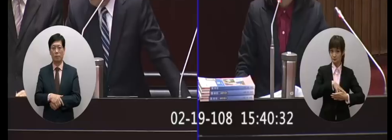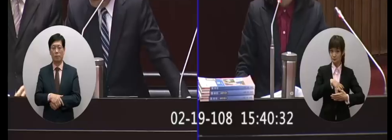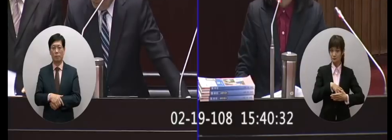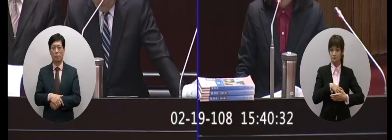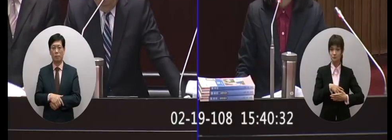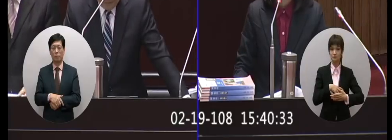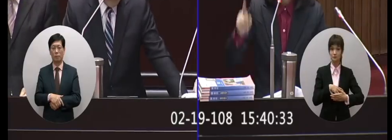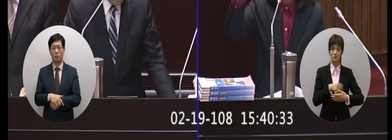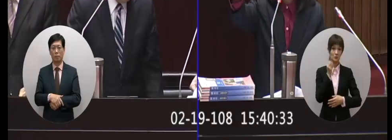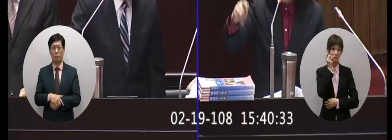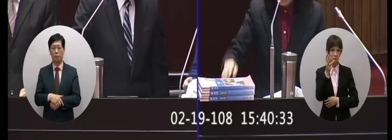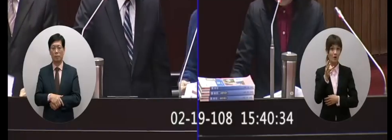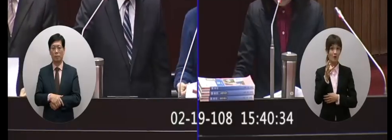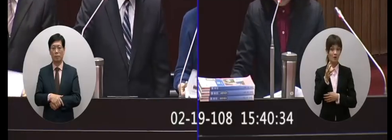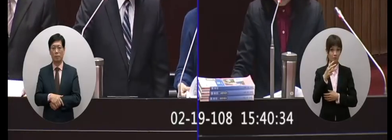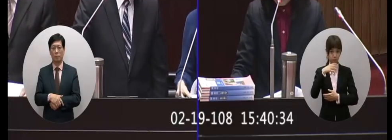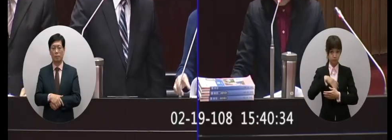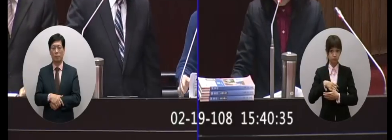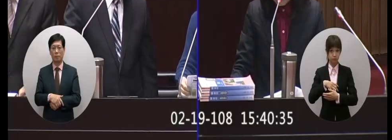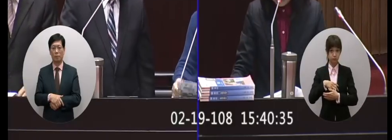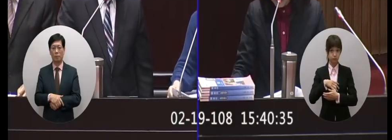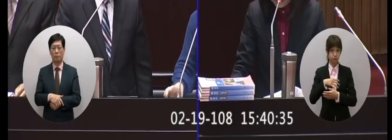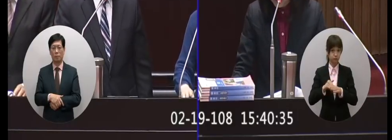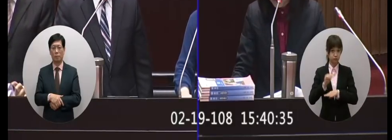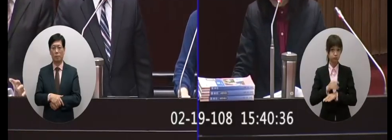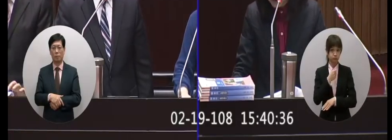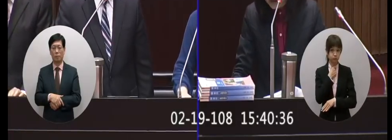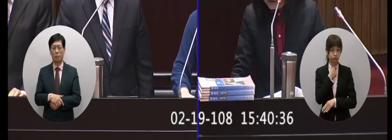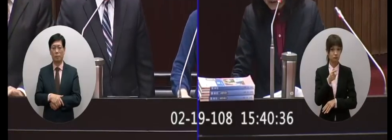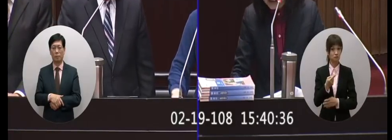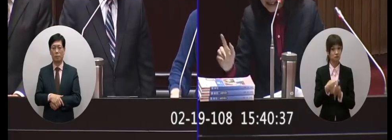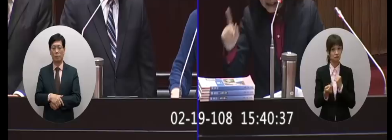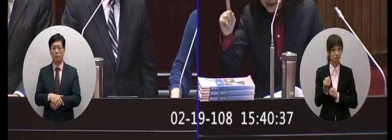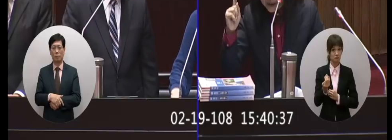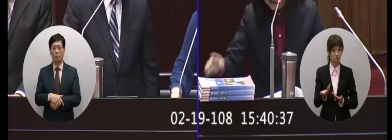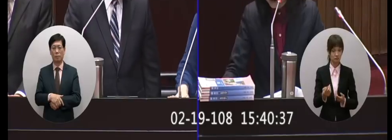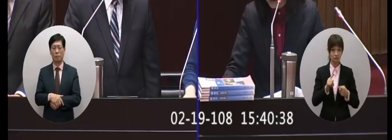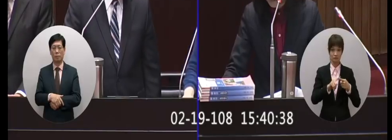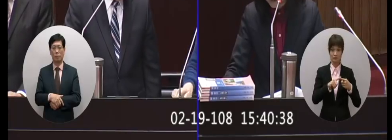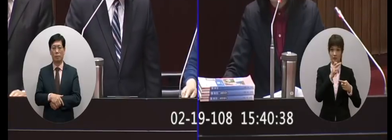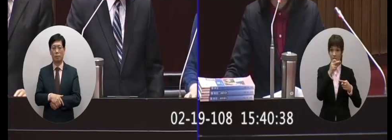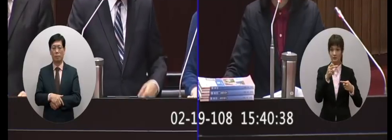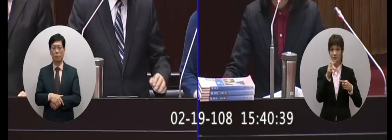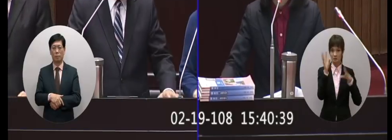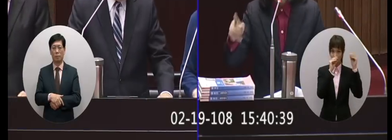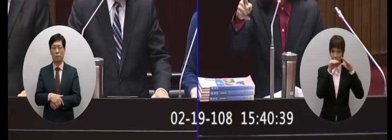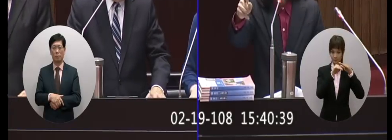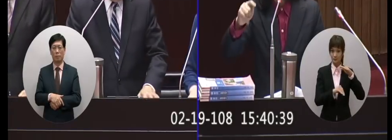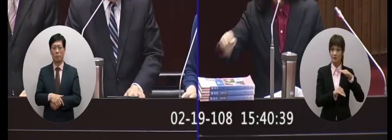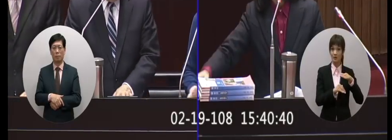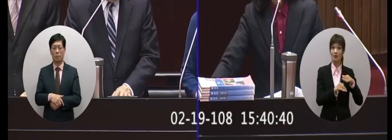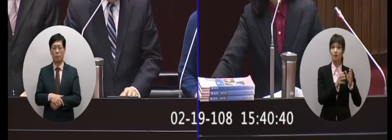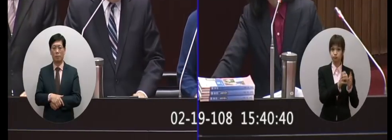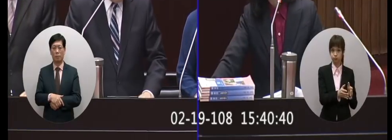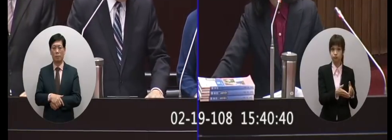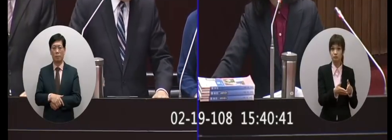個院內要完成的喔第一個是 英語資訊庫平台的建置請